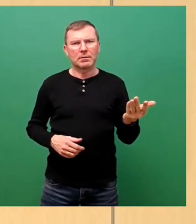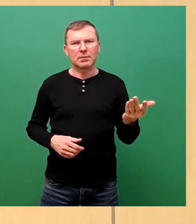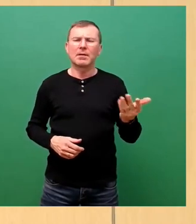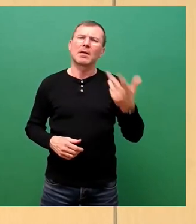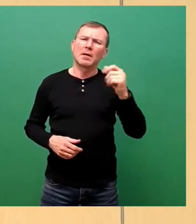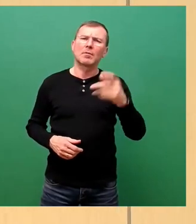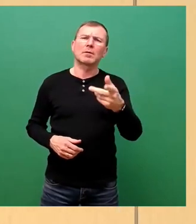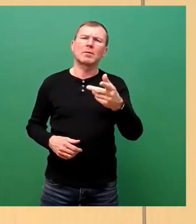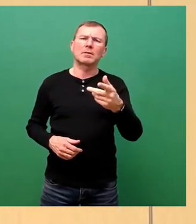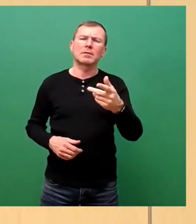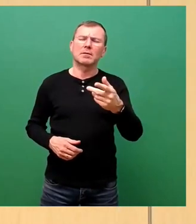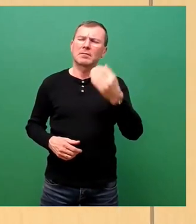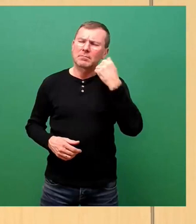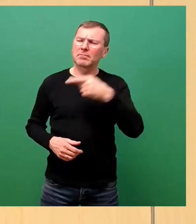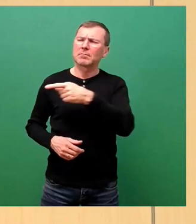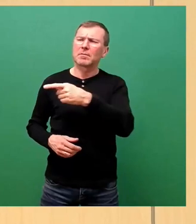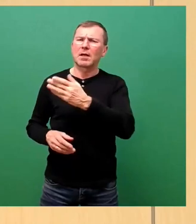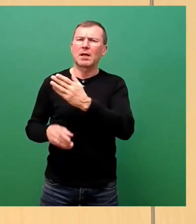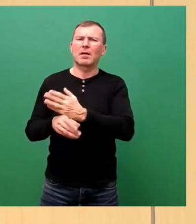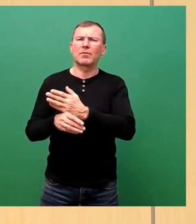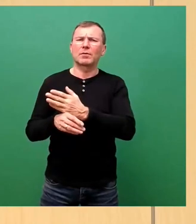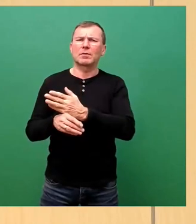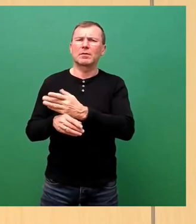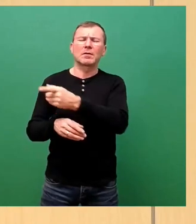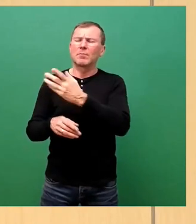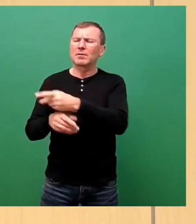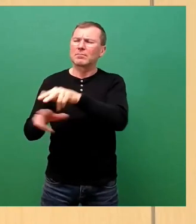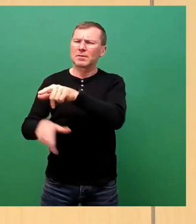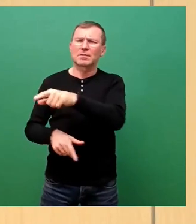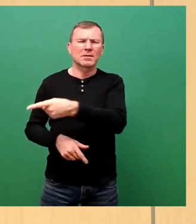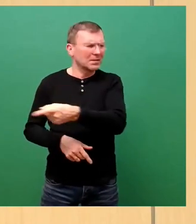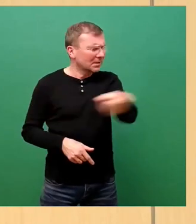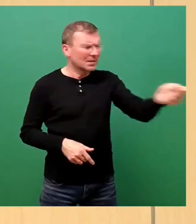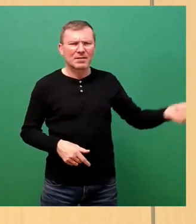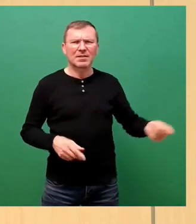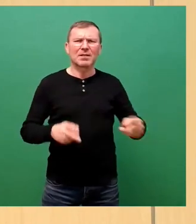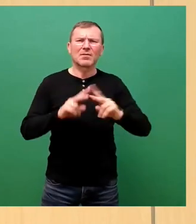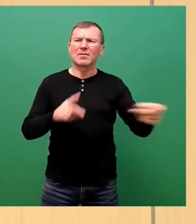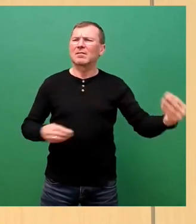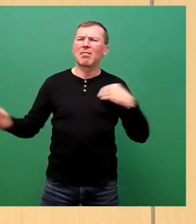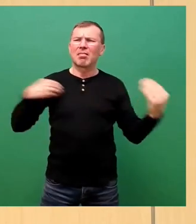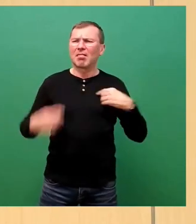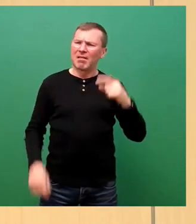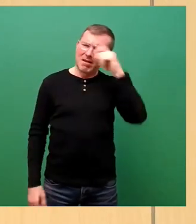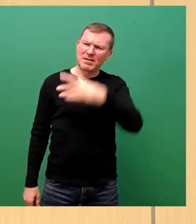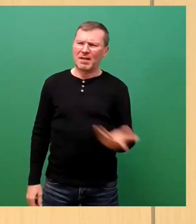Herr Oberbürgermeister, könnten Sie mal dafür sorgen, dass hier das aufhört, das nervt wirklich. Also,